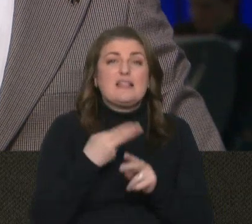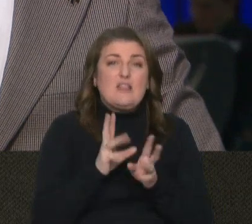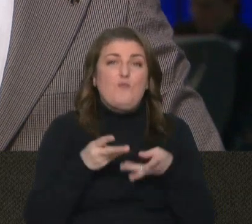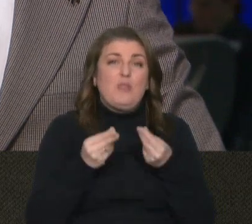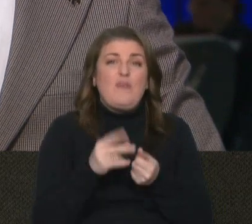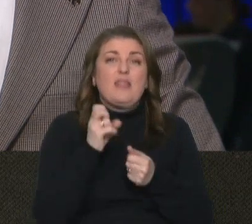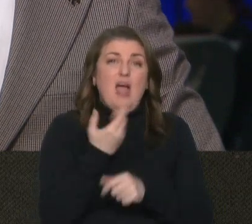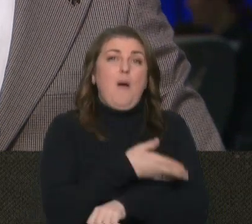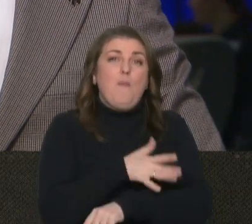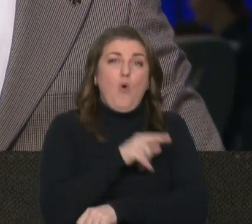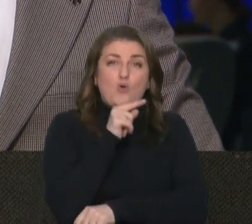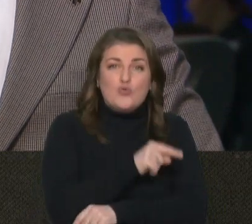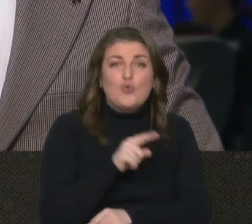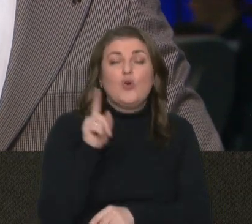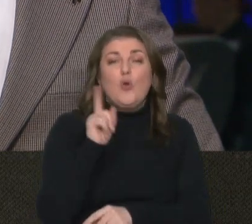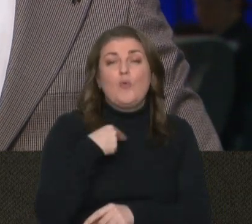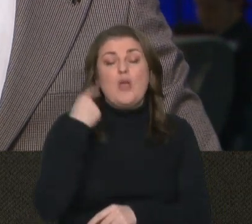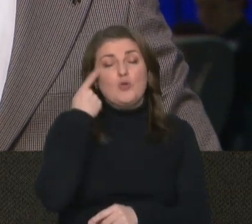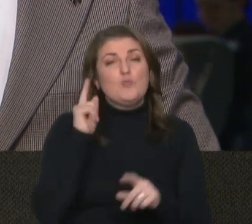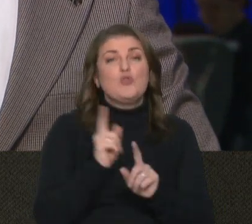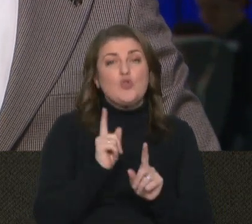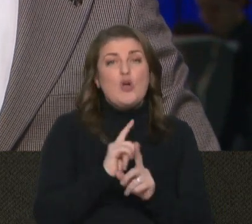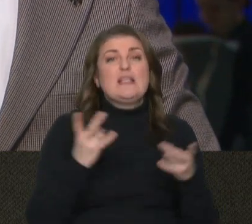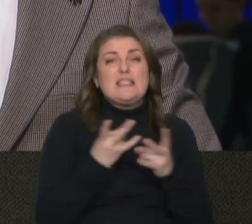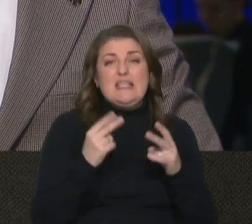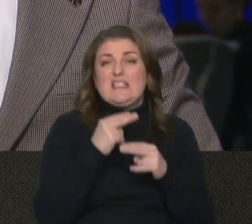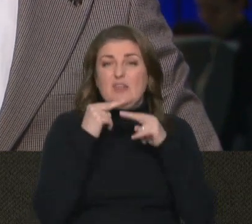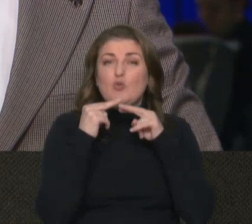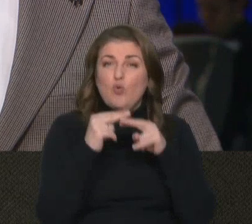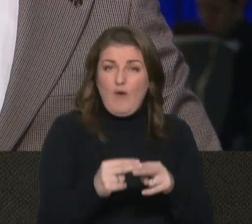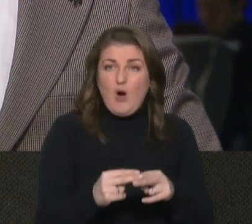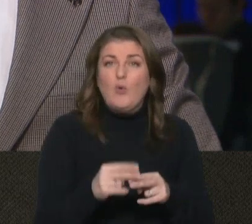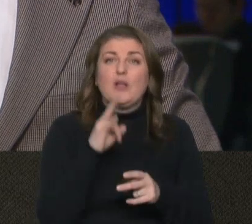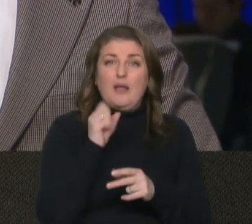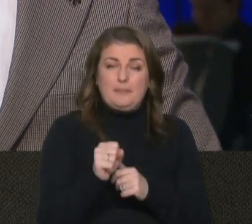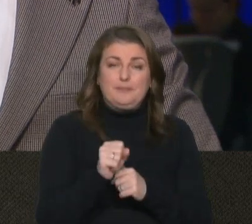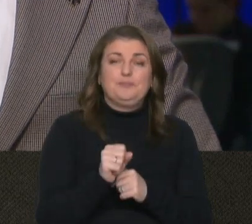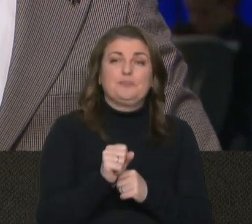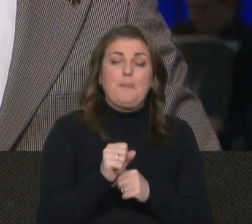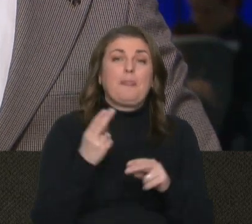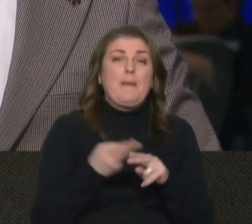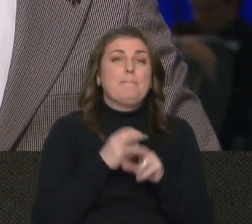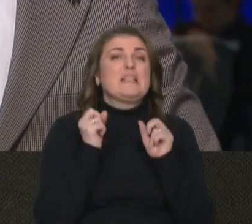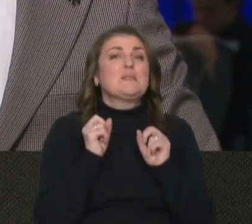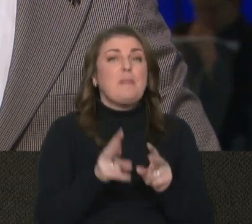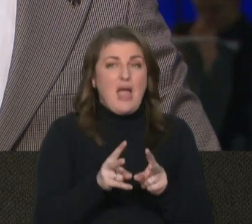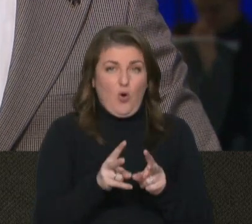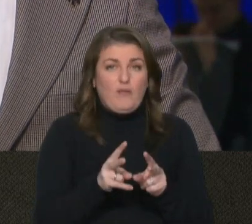впливає і на Польщу. Тому, я думаю, що слід звернути увагу на безпековий